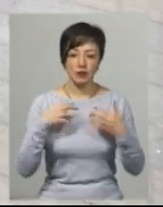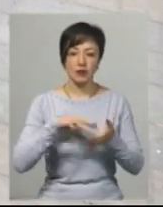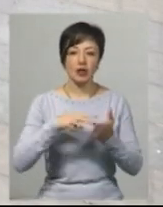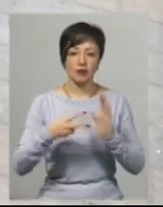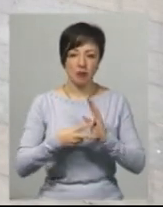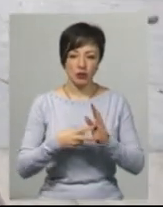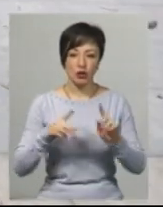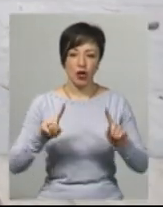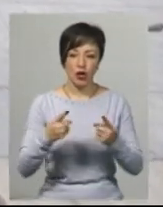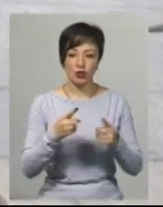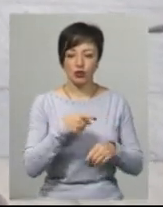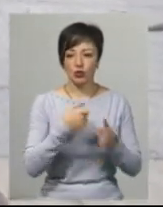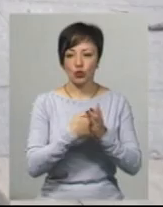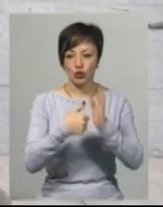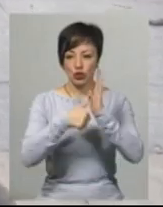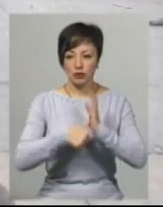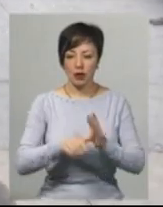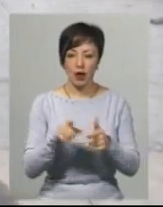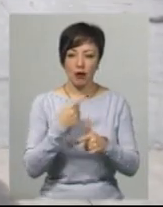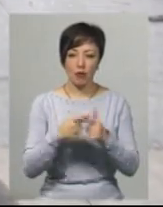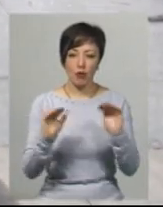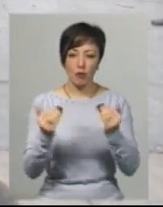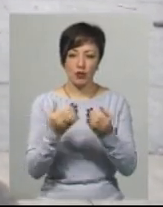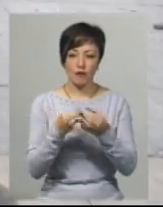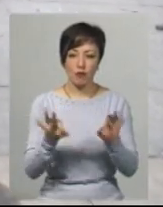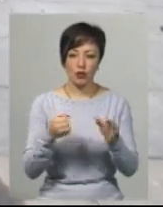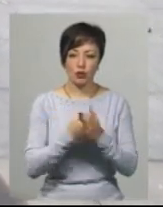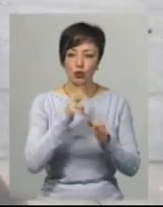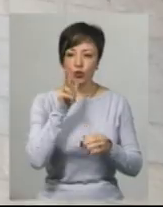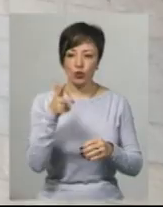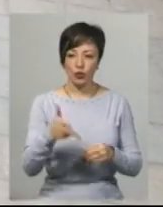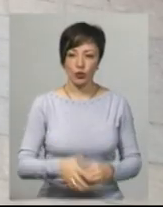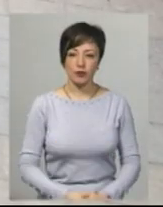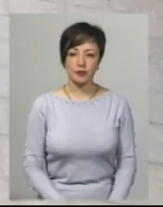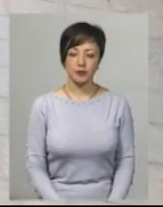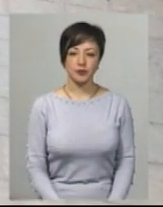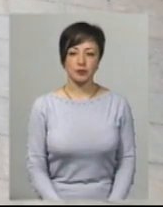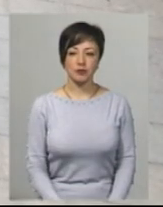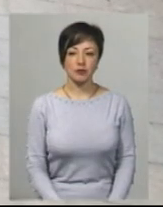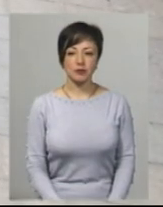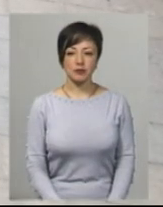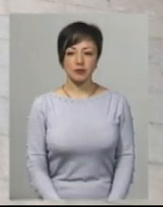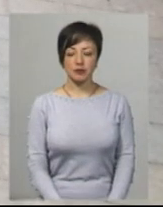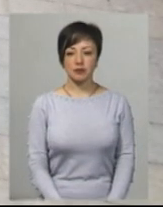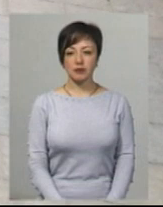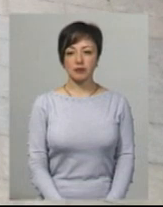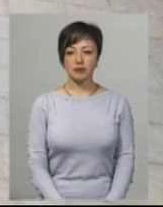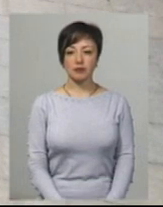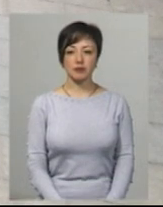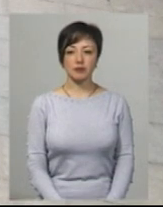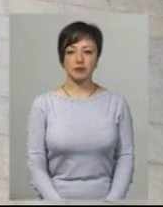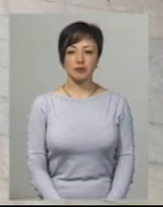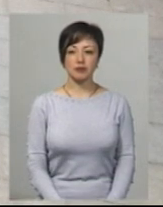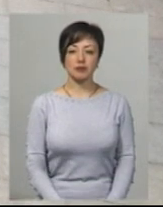передбачений арешт строком до 6 місяців, або обмеження волі строком до 3 років. Катерина Шевчук, Іван Мовчан, Світлана Порубок. Новини на